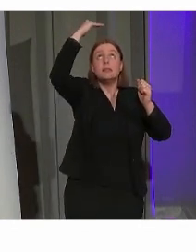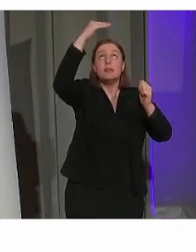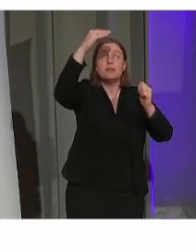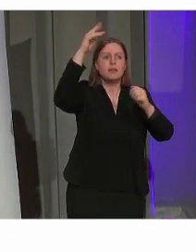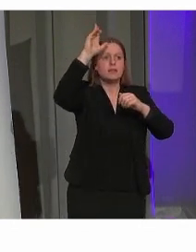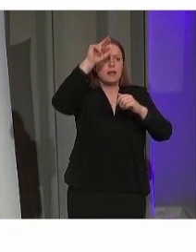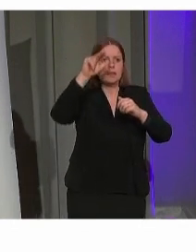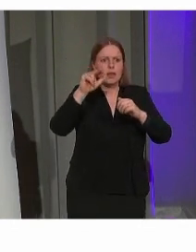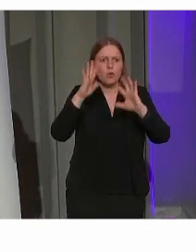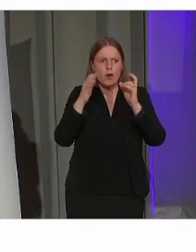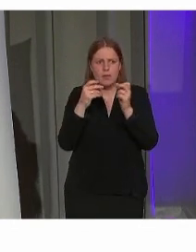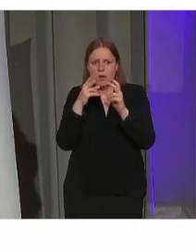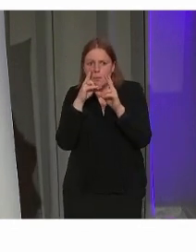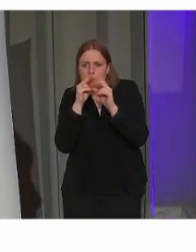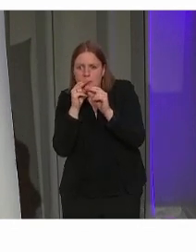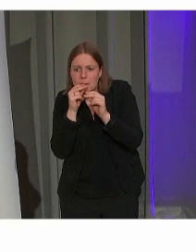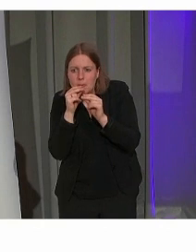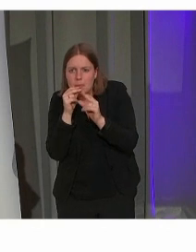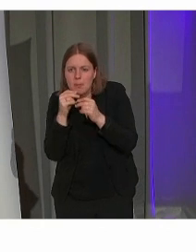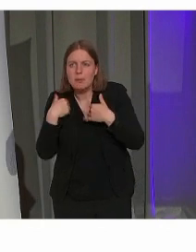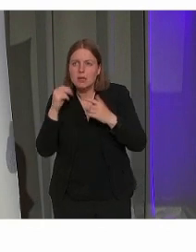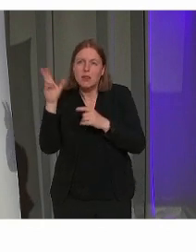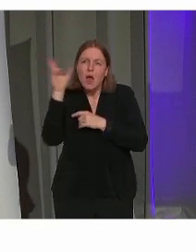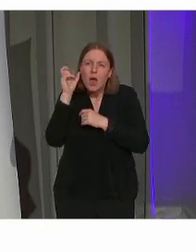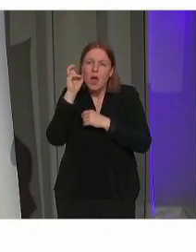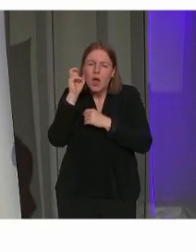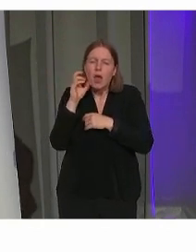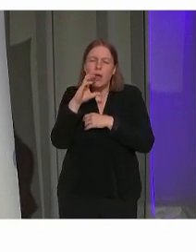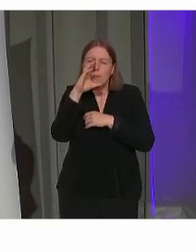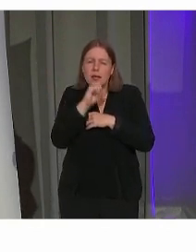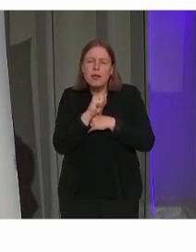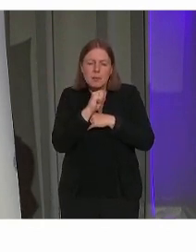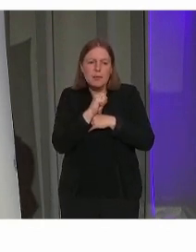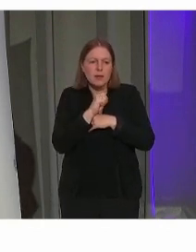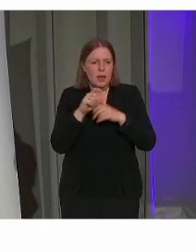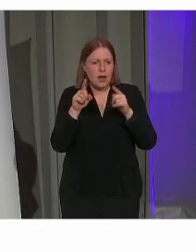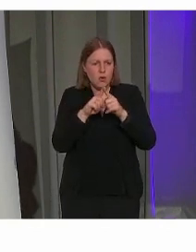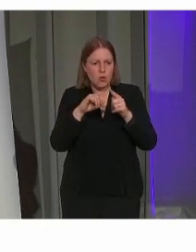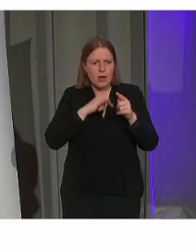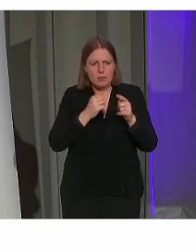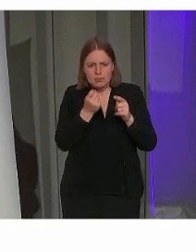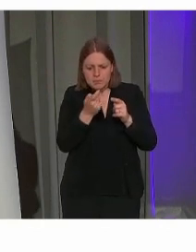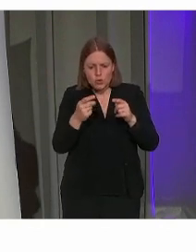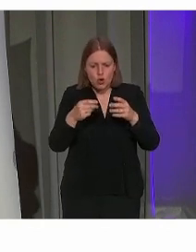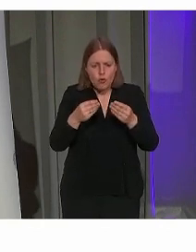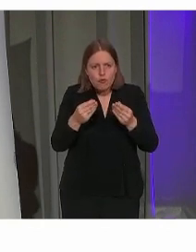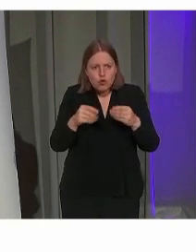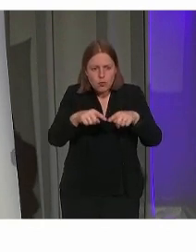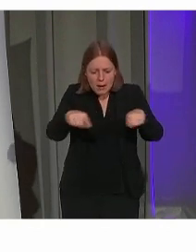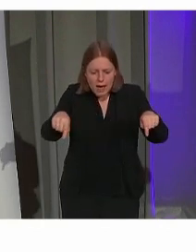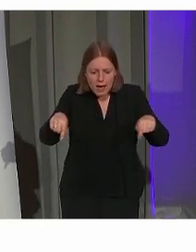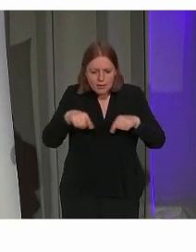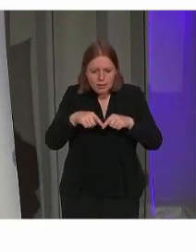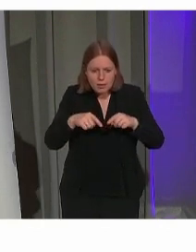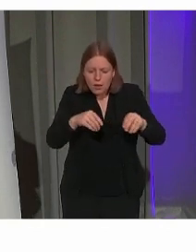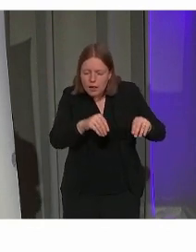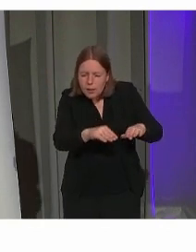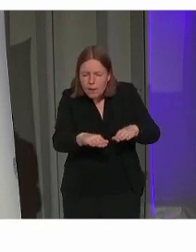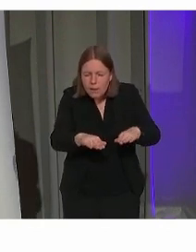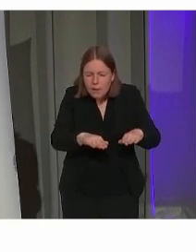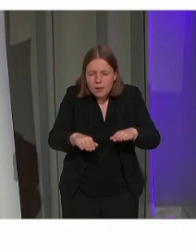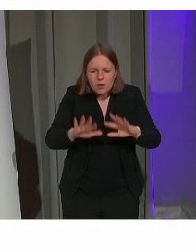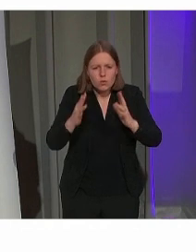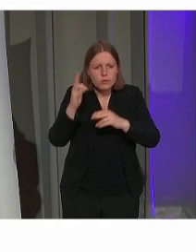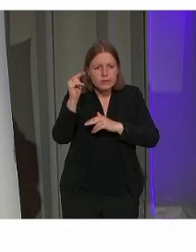op die manier via zintuigen mee te geven. En we hebben geïnvesteerd in een aantal voelplaten op zich die evengoed een afdruk zijn van het